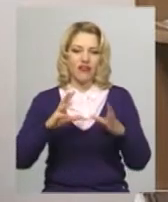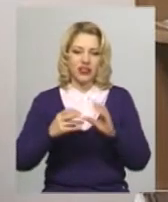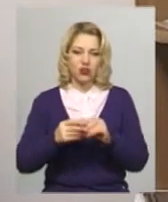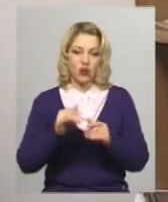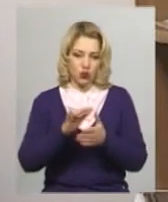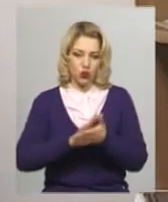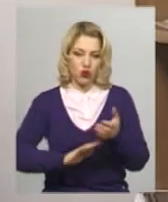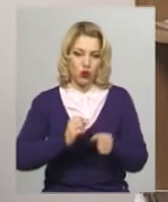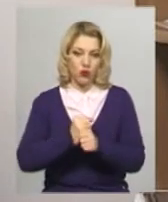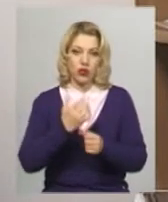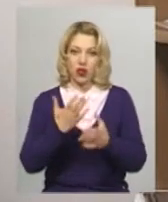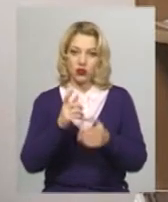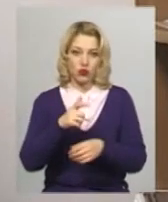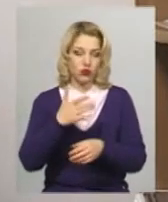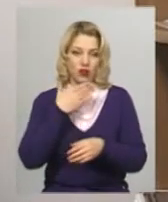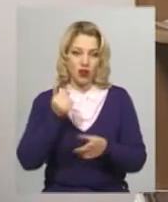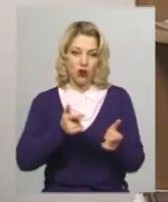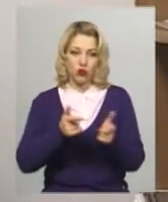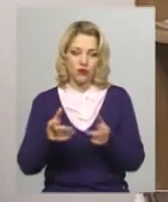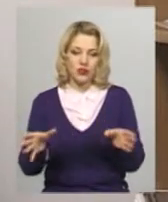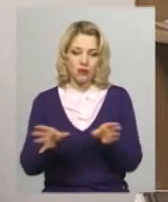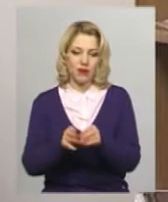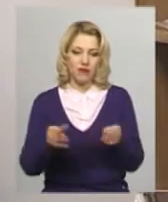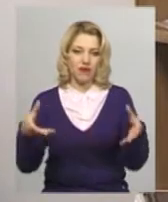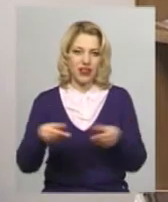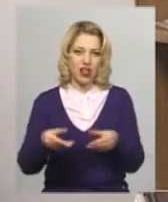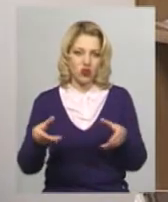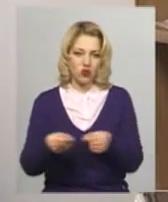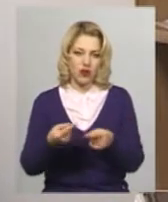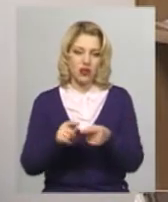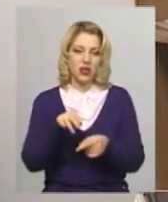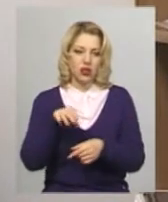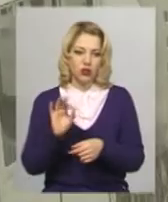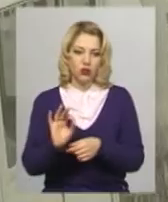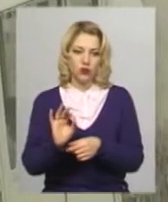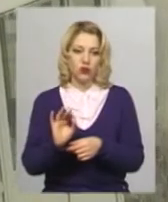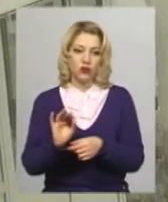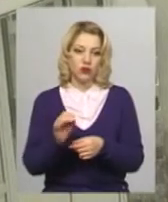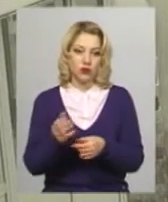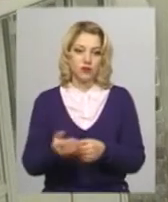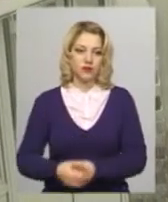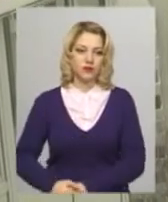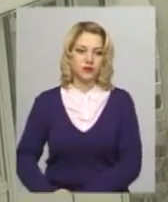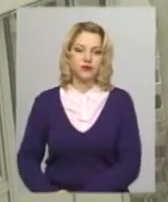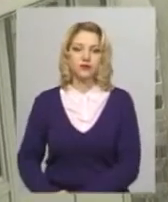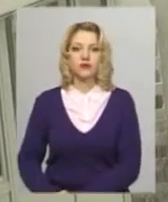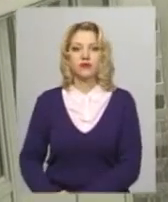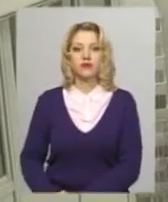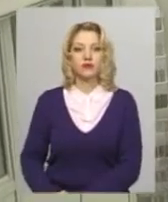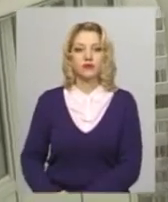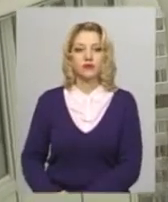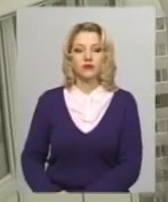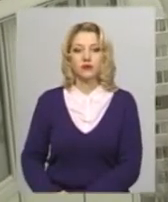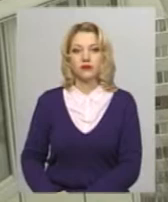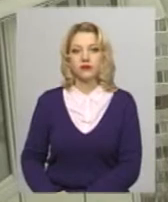якщо мешканці не готові бути до співфінансування, то в їхньому будинку працюватиме тільки один. Леся Боровець, Віктор Кривий. Новини